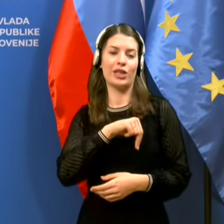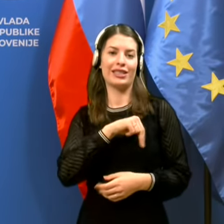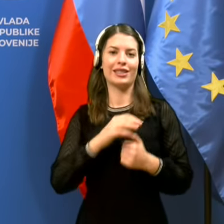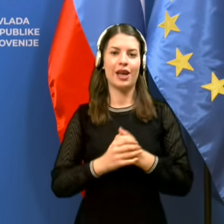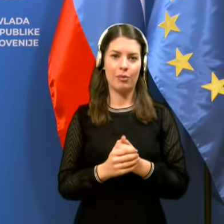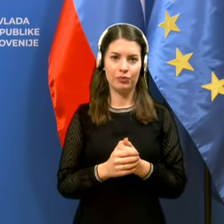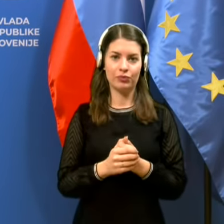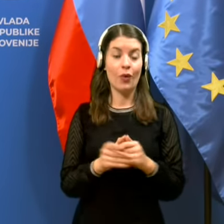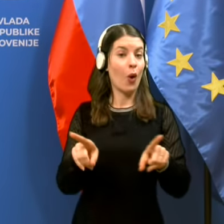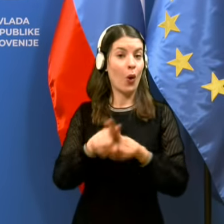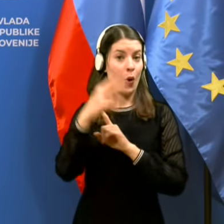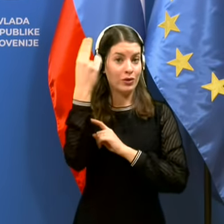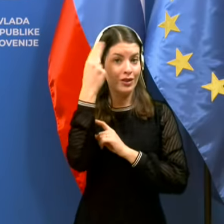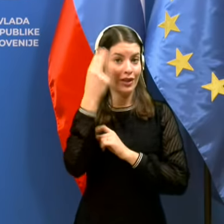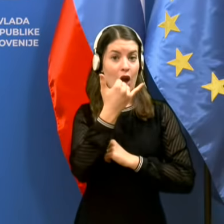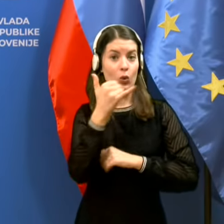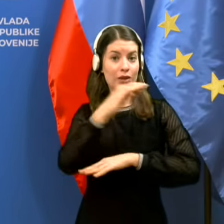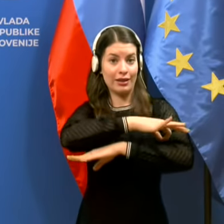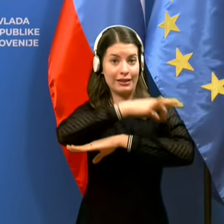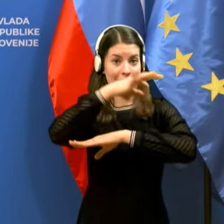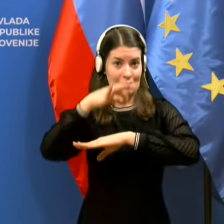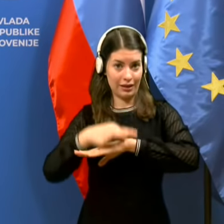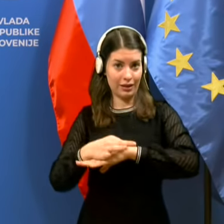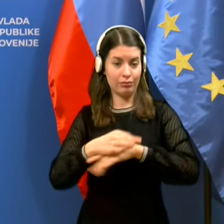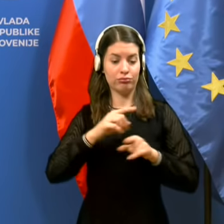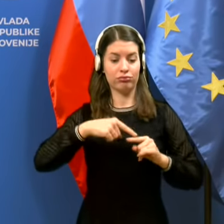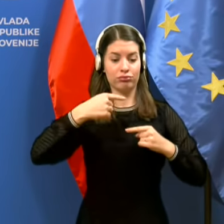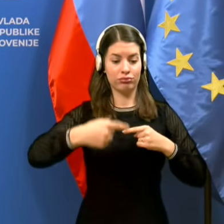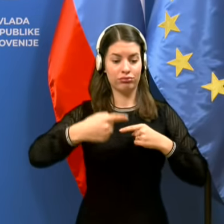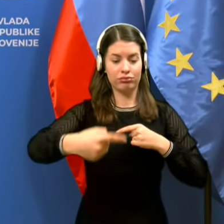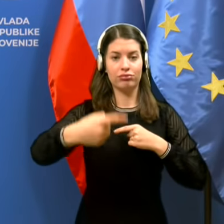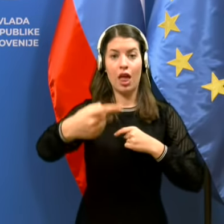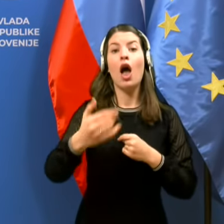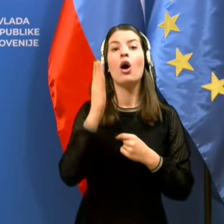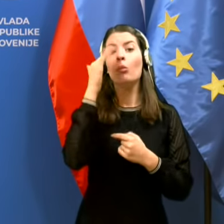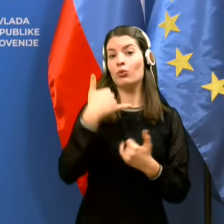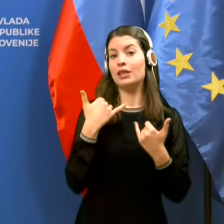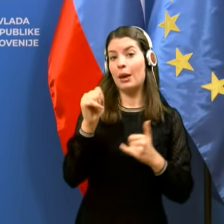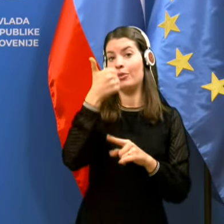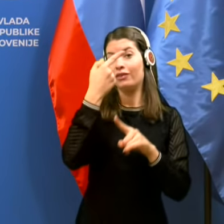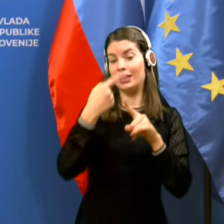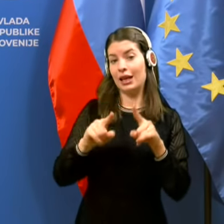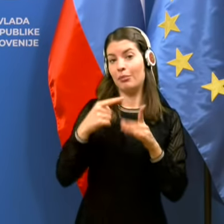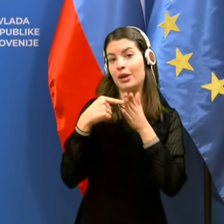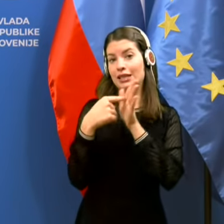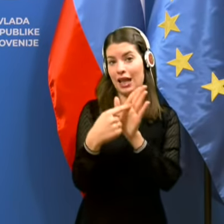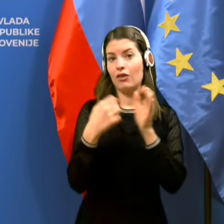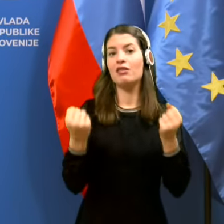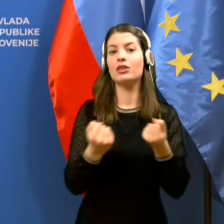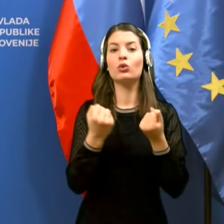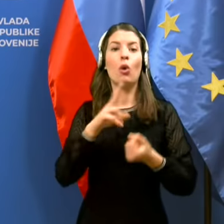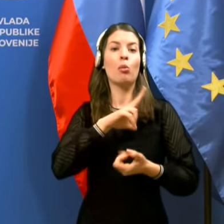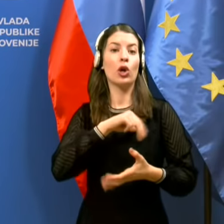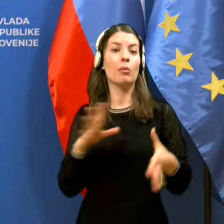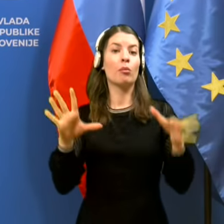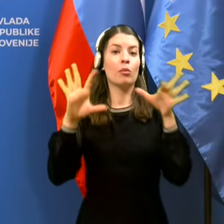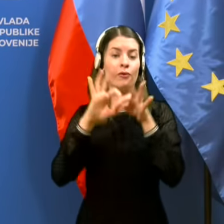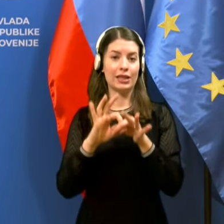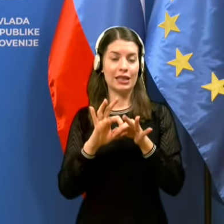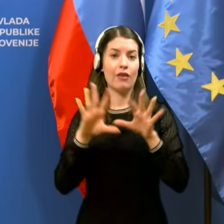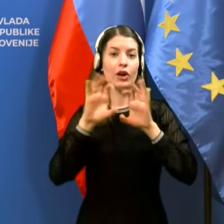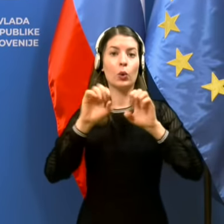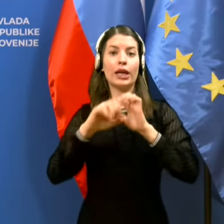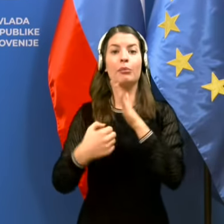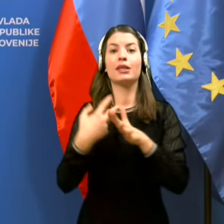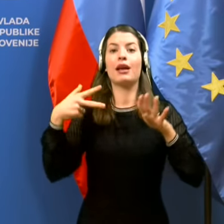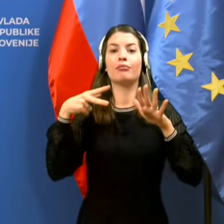Tako kot seveda vseh teden, bom v prvem delu predstavil poročilo v aktivnostih policije povezane z ukrepi za preprečevanje